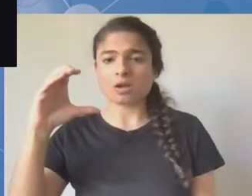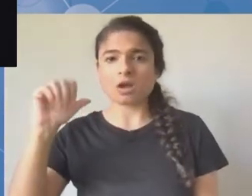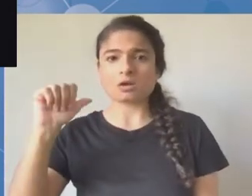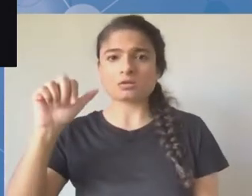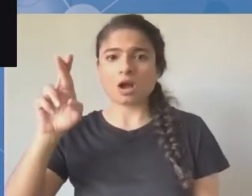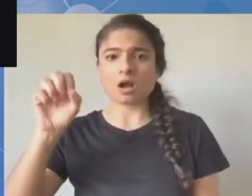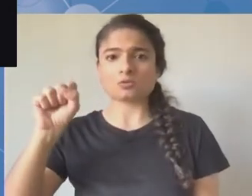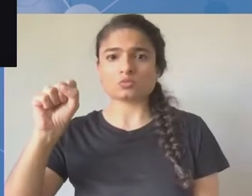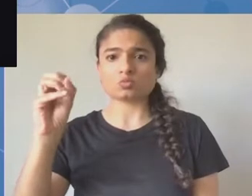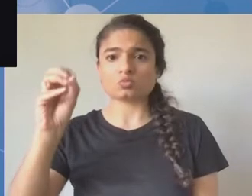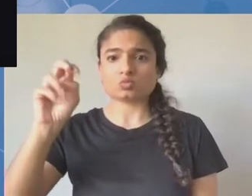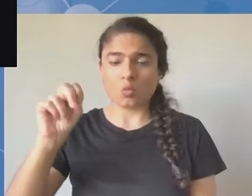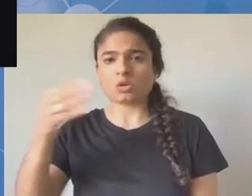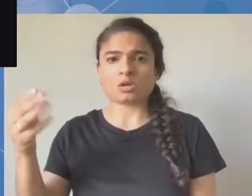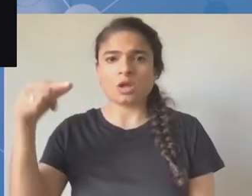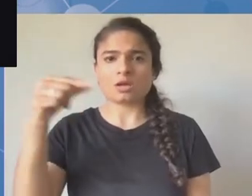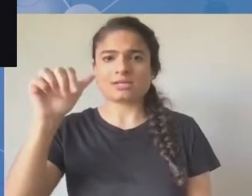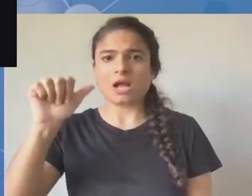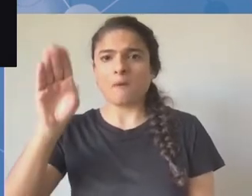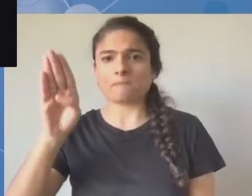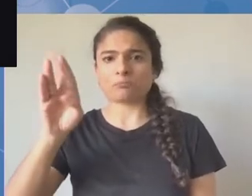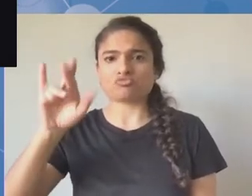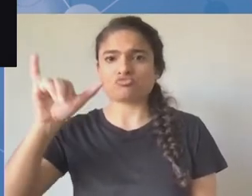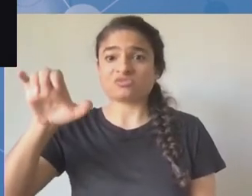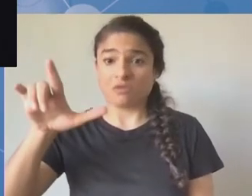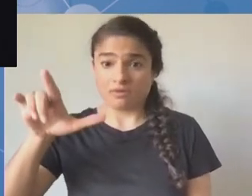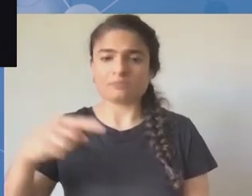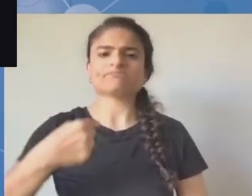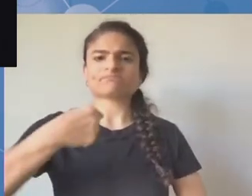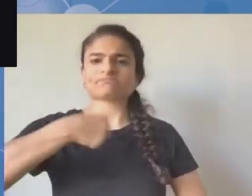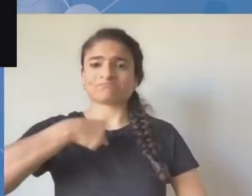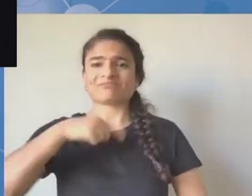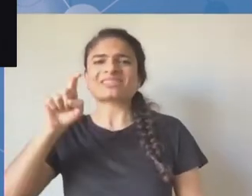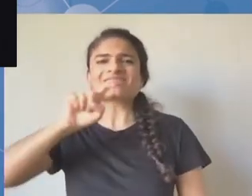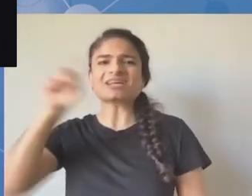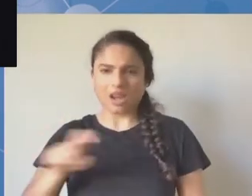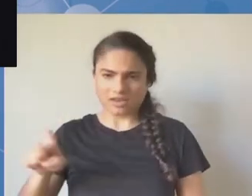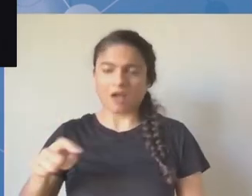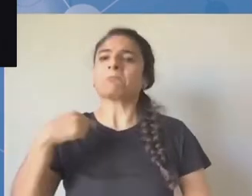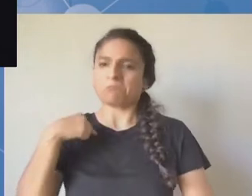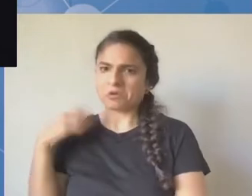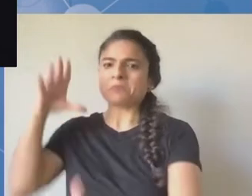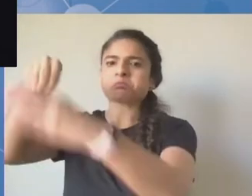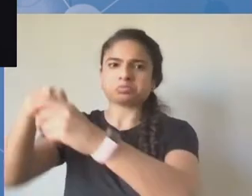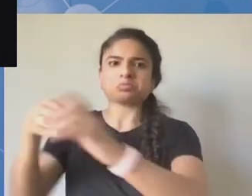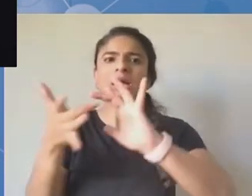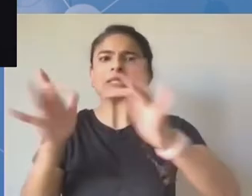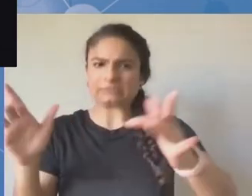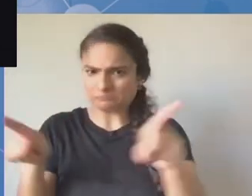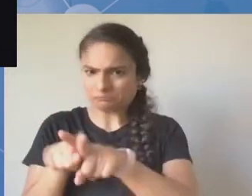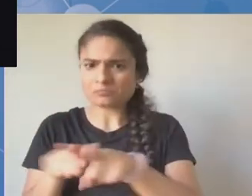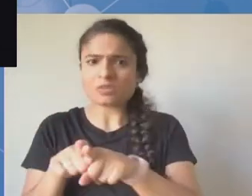prawa człowieka, a więc nie możemy pozwolić sobie na ciszę. Nasze głosy muszą być usłyszane.